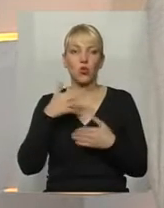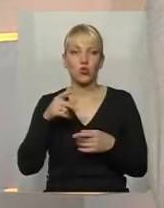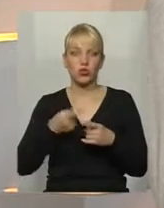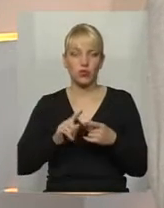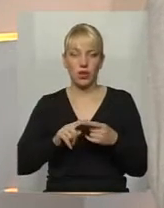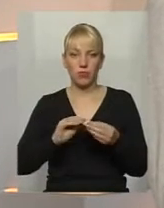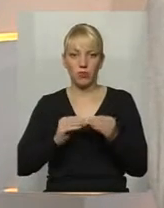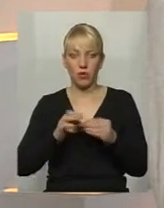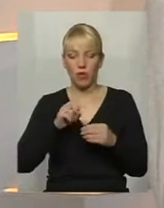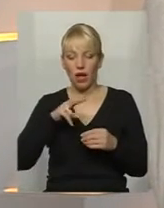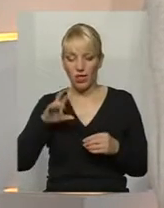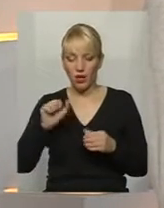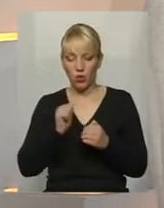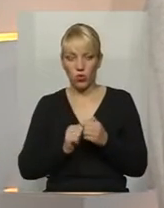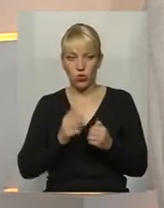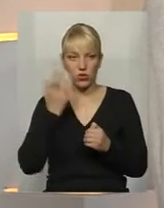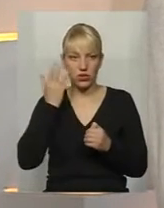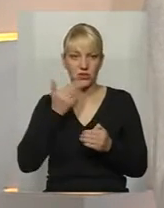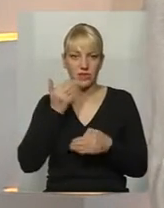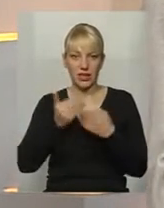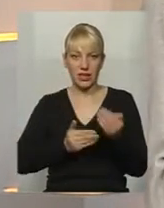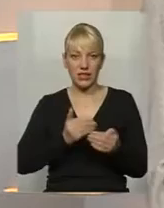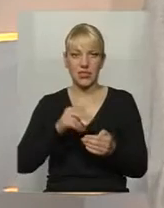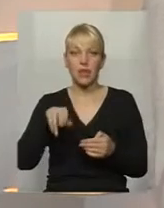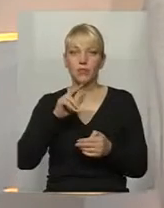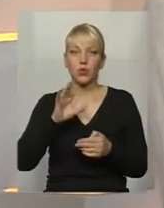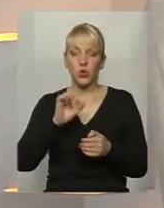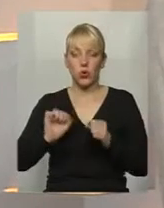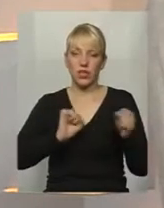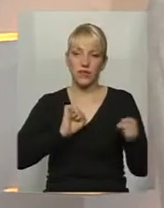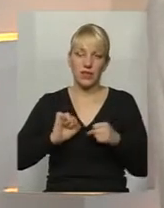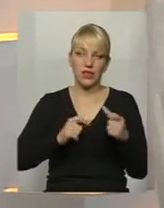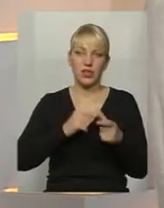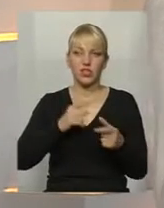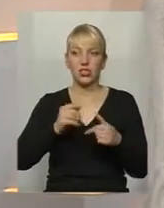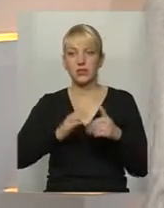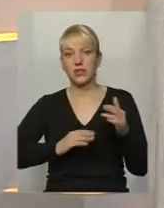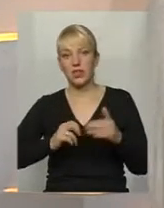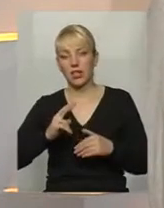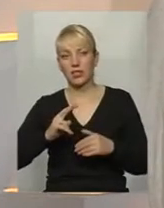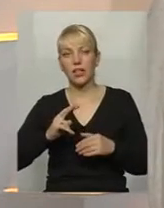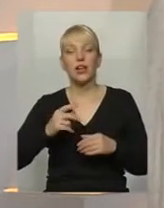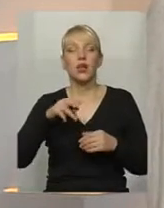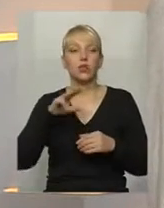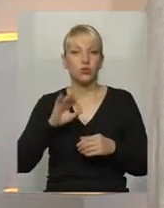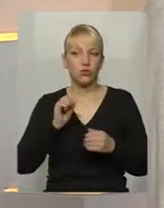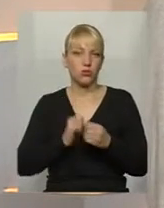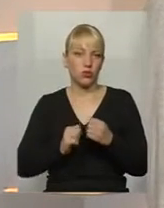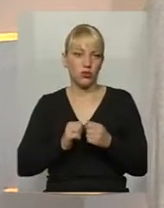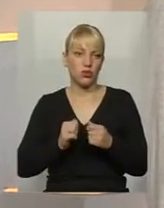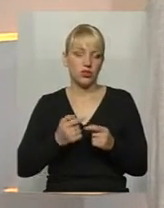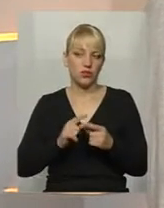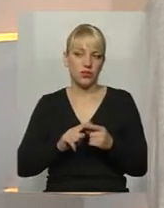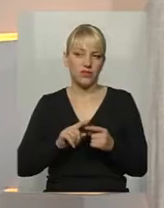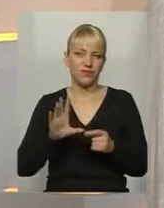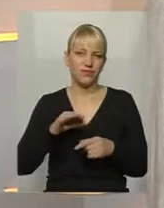проблеми, але кожна, коли звертаюся до певної керівника чи спеціаліста, кожна сама по собі відніклюється від того.